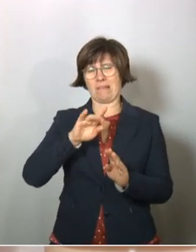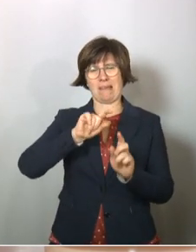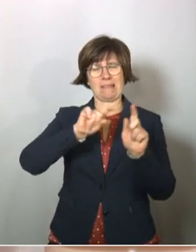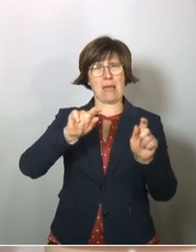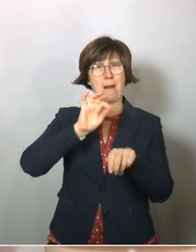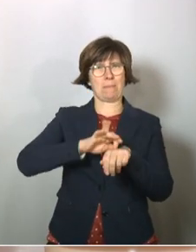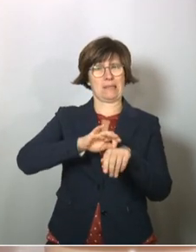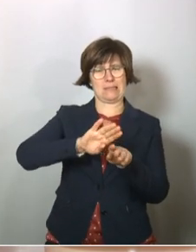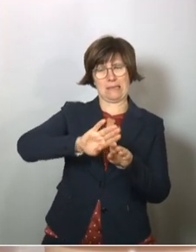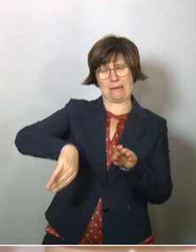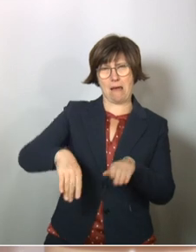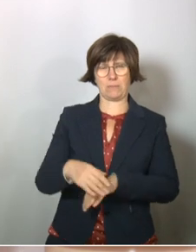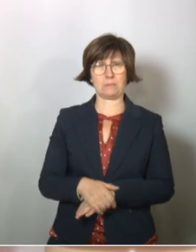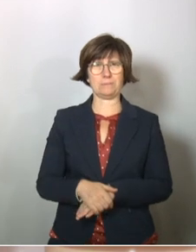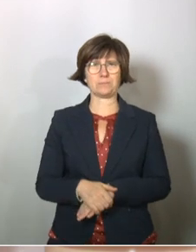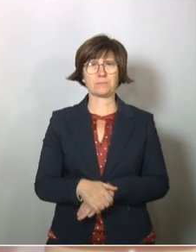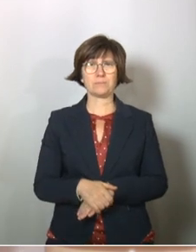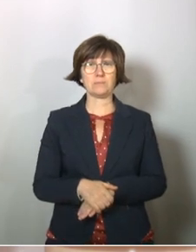herum zu laborieren.